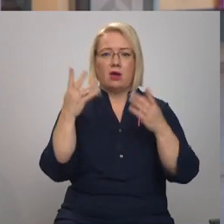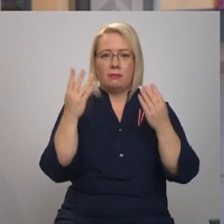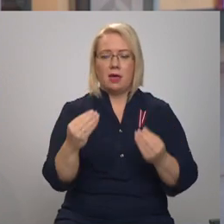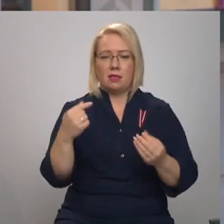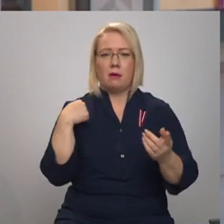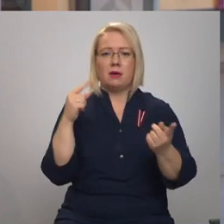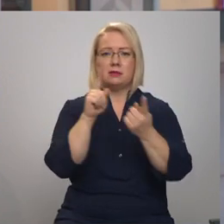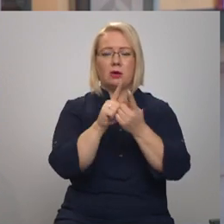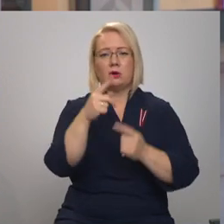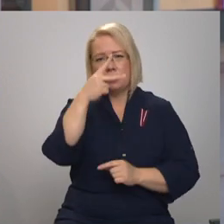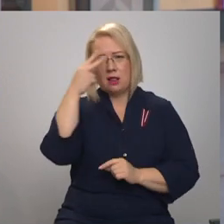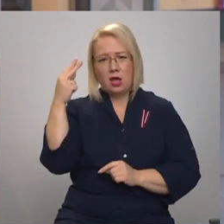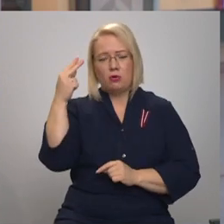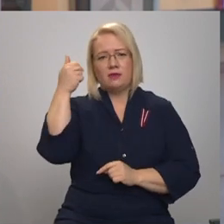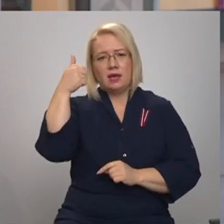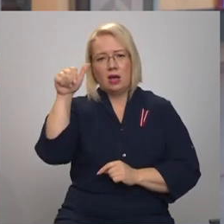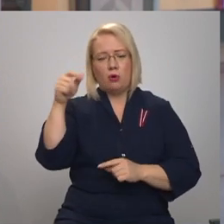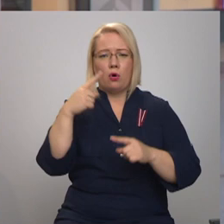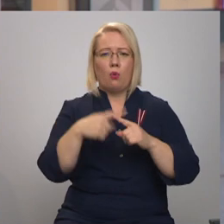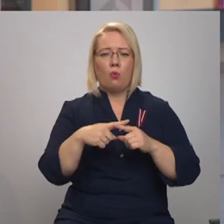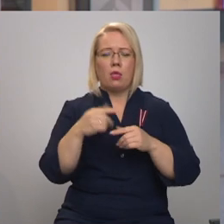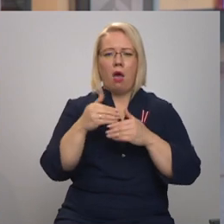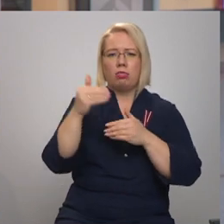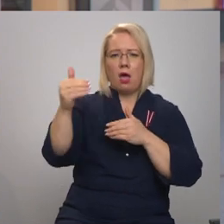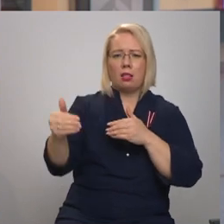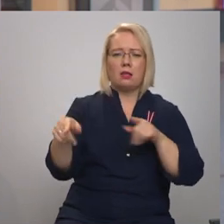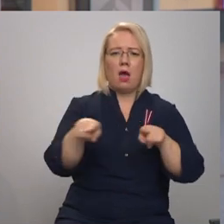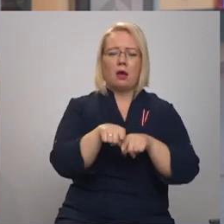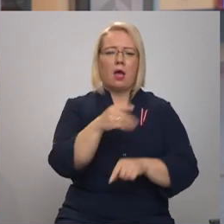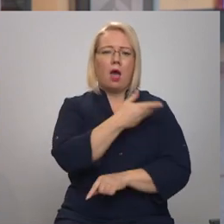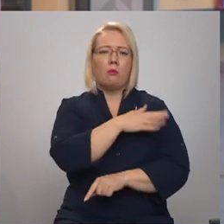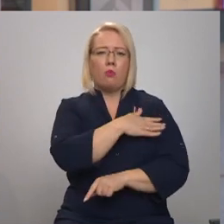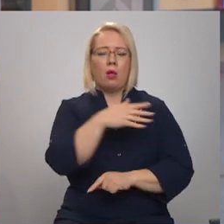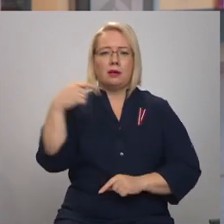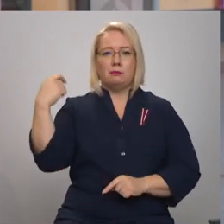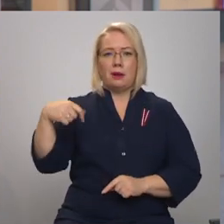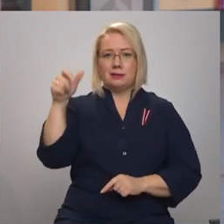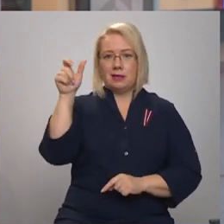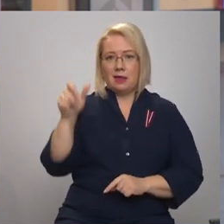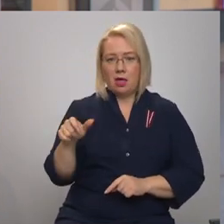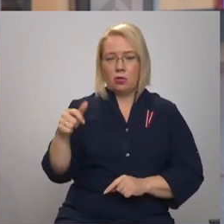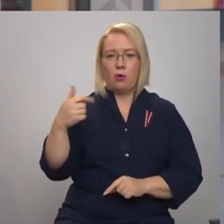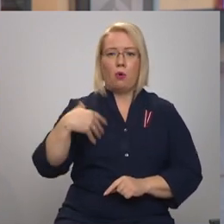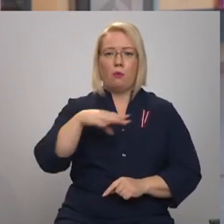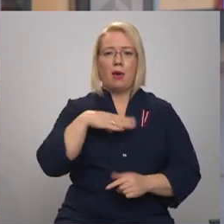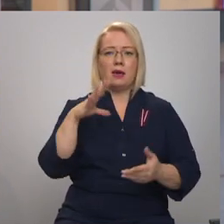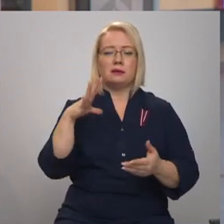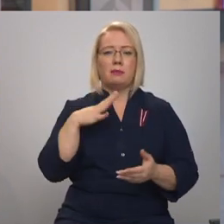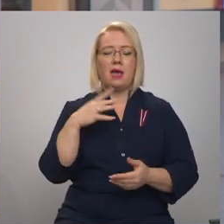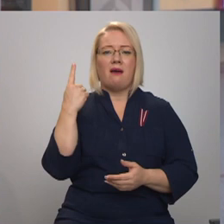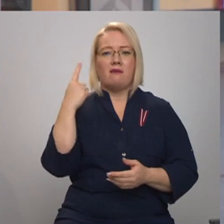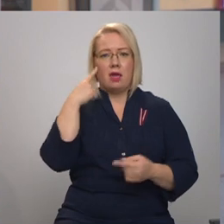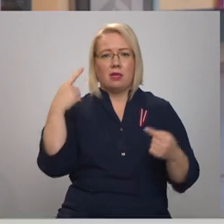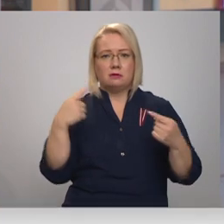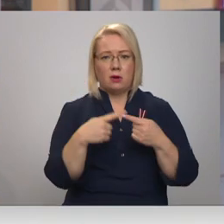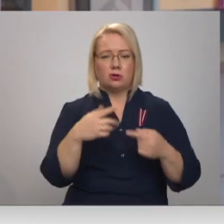ar Lietuvas igaunijas un arī atālināt ar Polijas prezidentu. Mēs bijām vienisprātis, ka